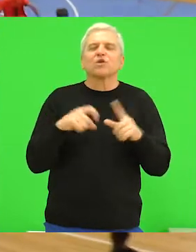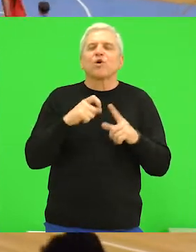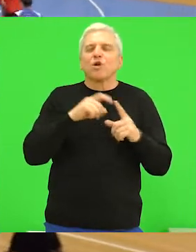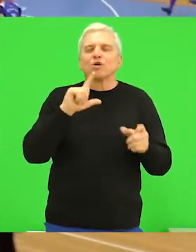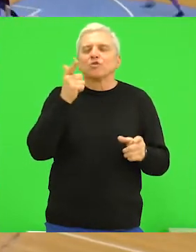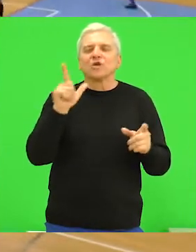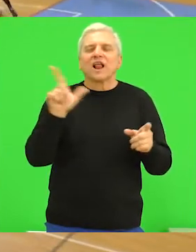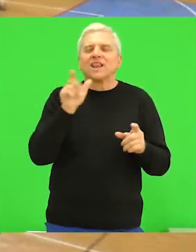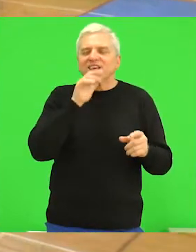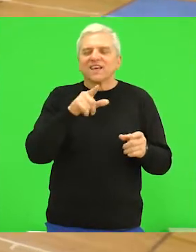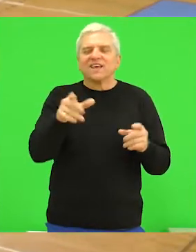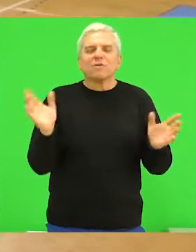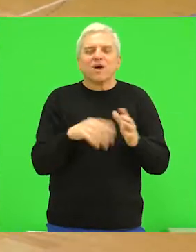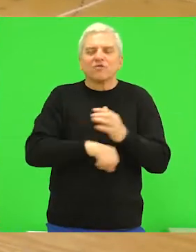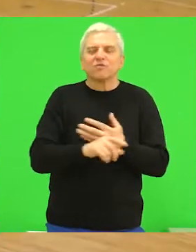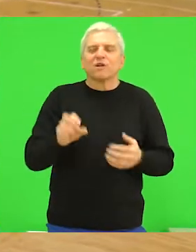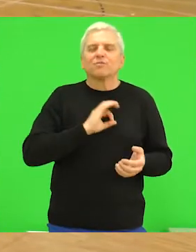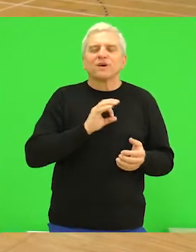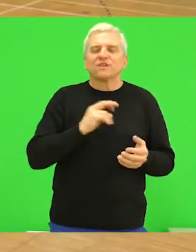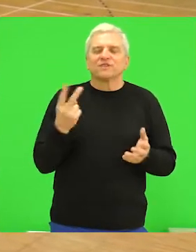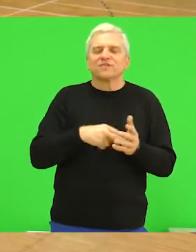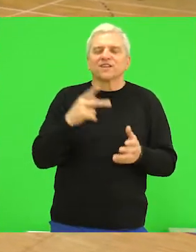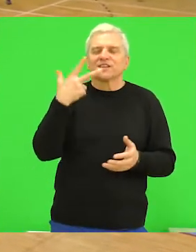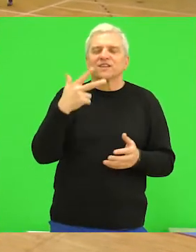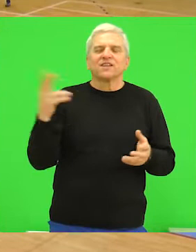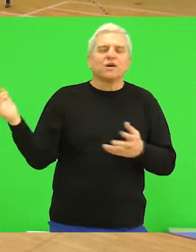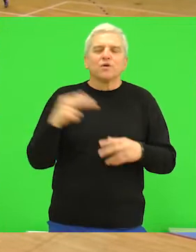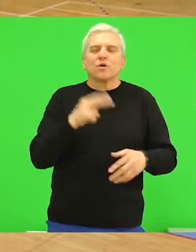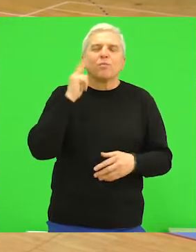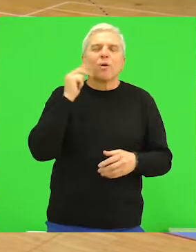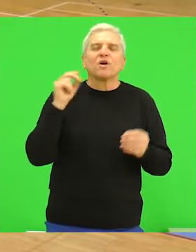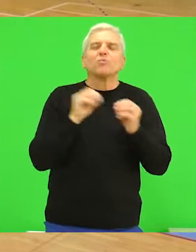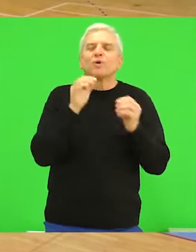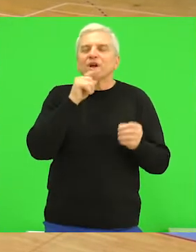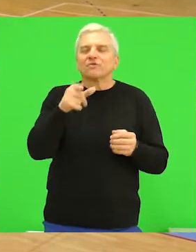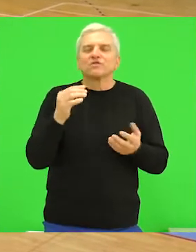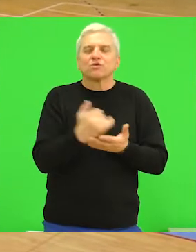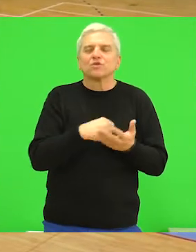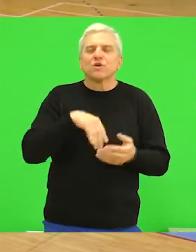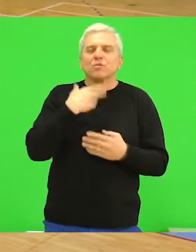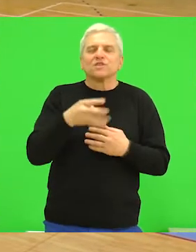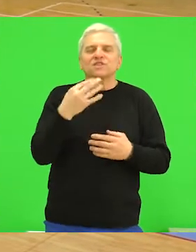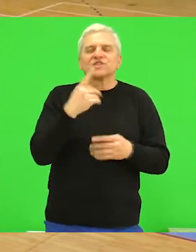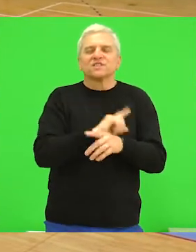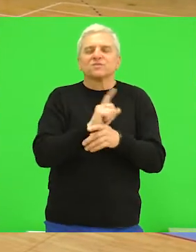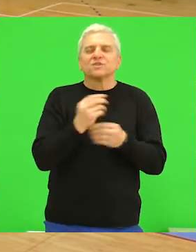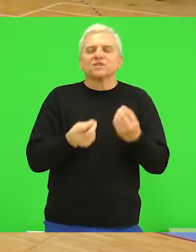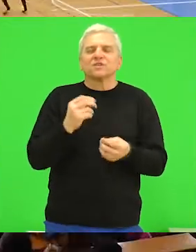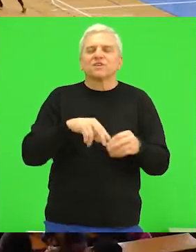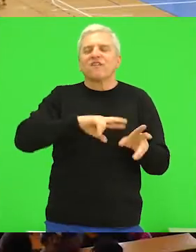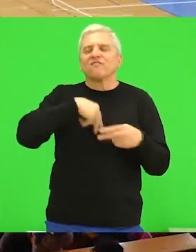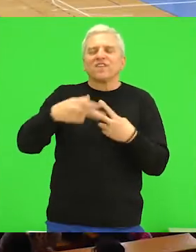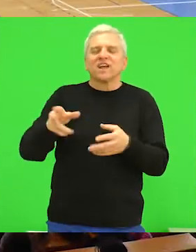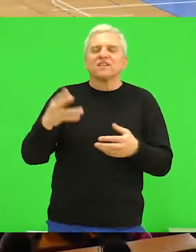druge Futsal Lige Srbije klub malog futbala Beči 2003 ugostio je Momke iz Bujanovca, koji su se nakon 40 minuta igre